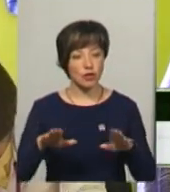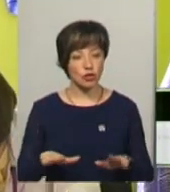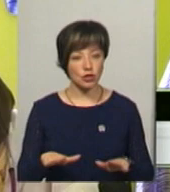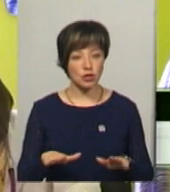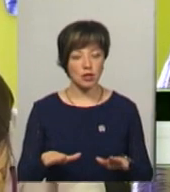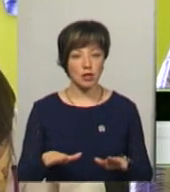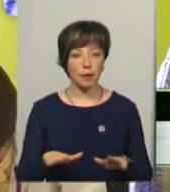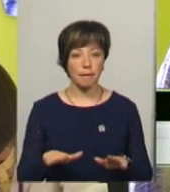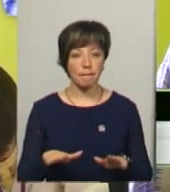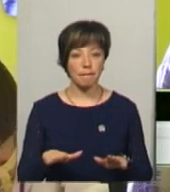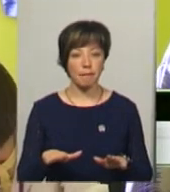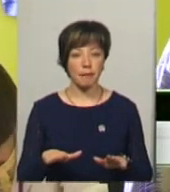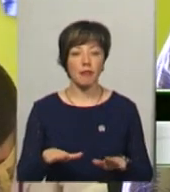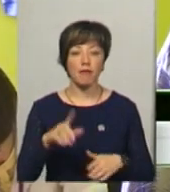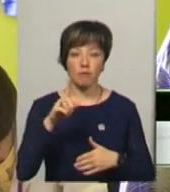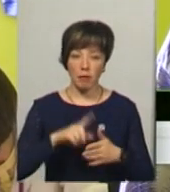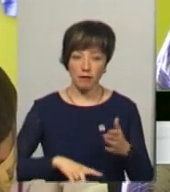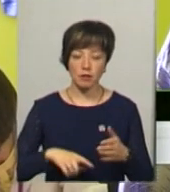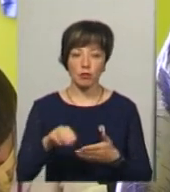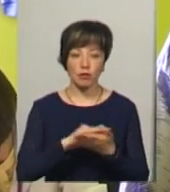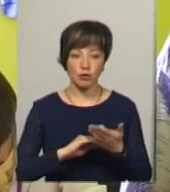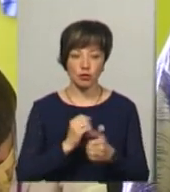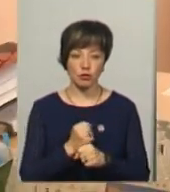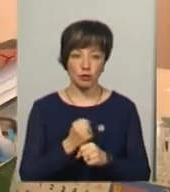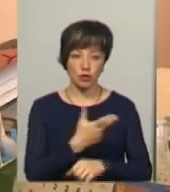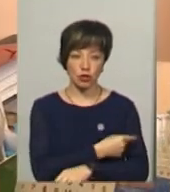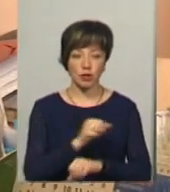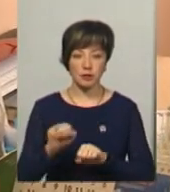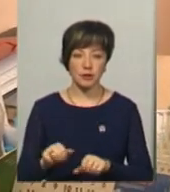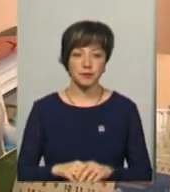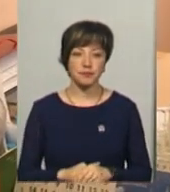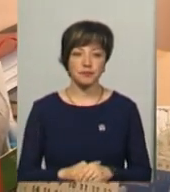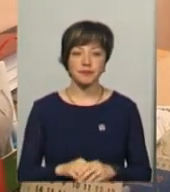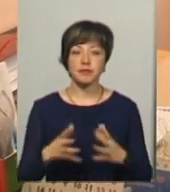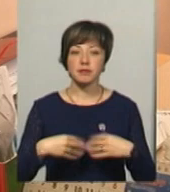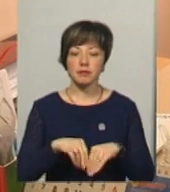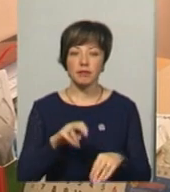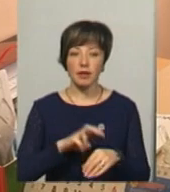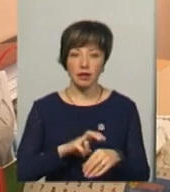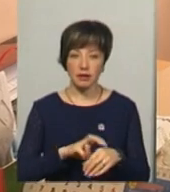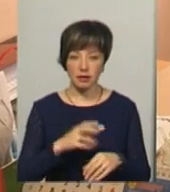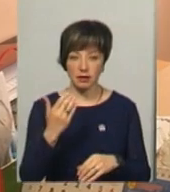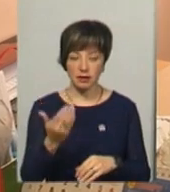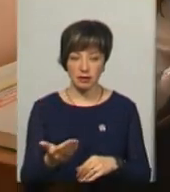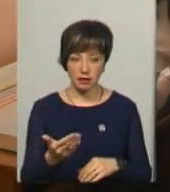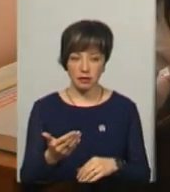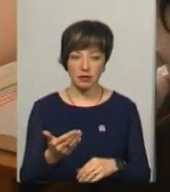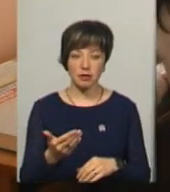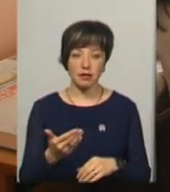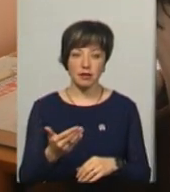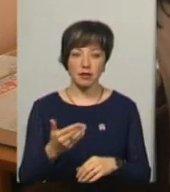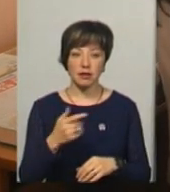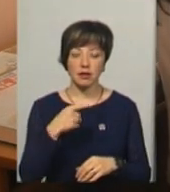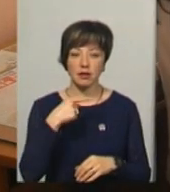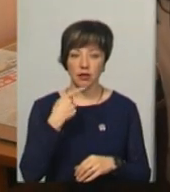переобідитися і зробити собі щеплення. Олеся Рижак, сімейний лікар амбулаторії сімейної медицини загальної